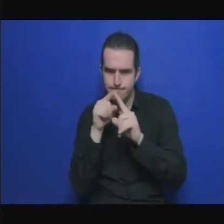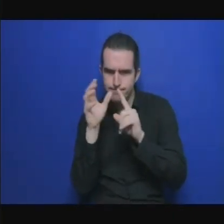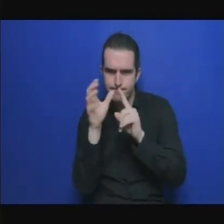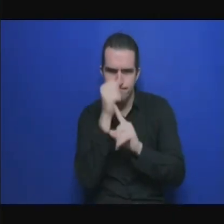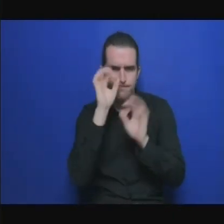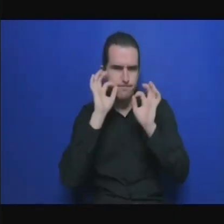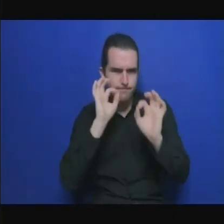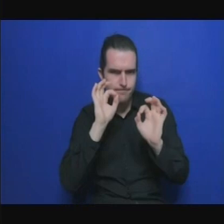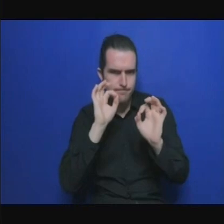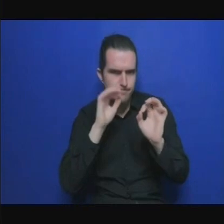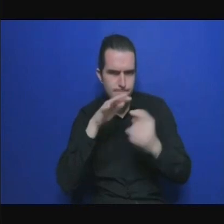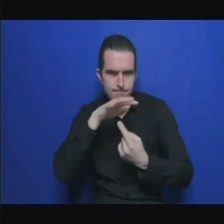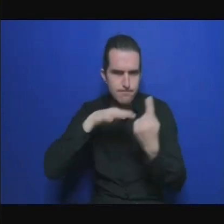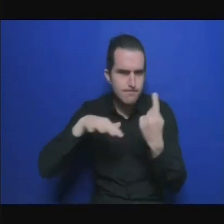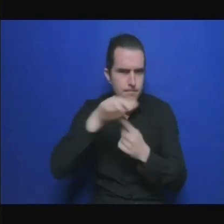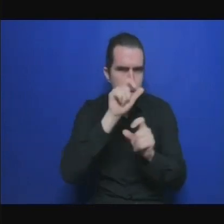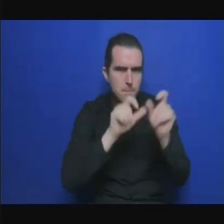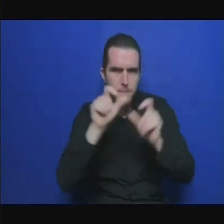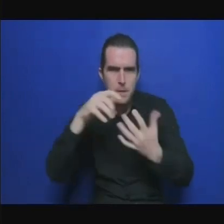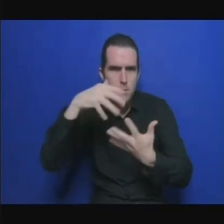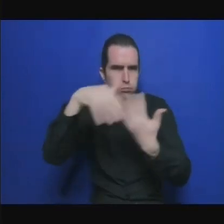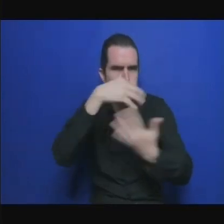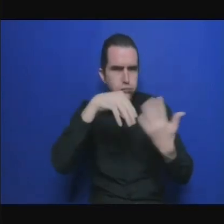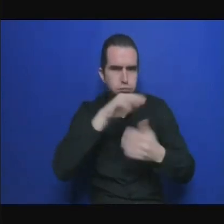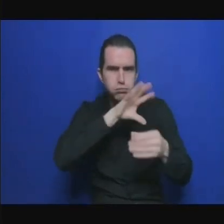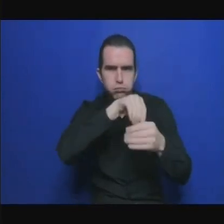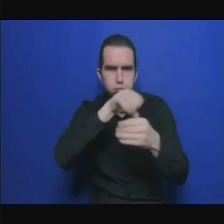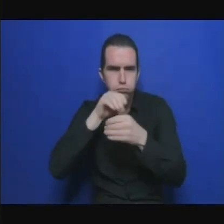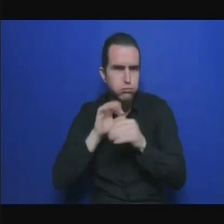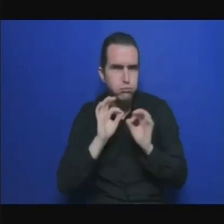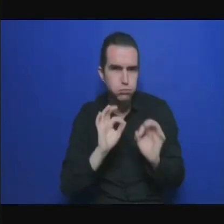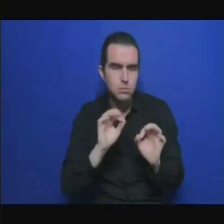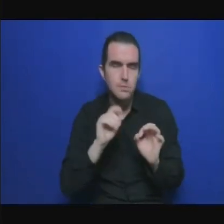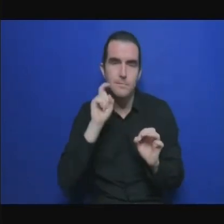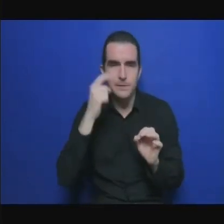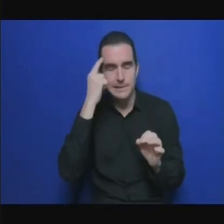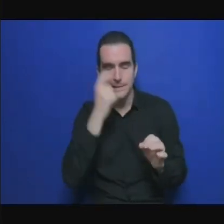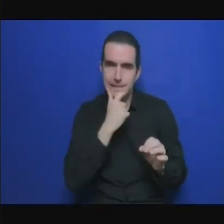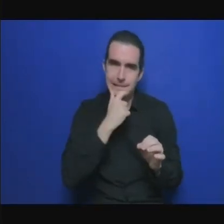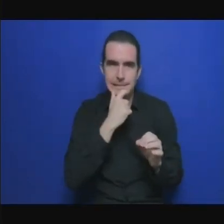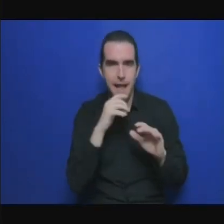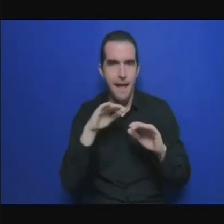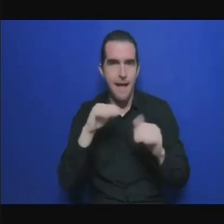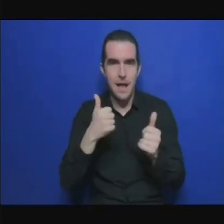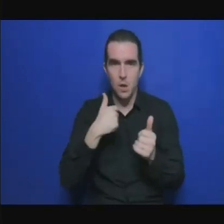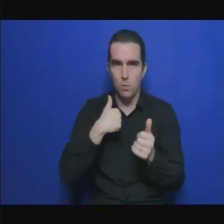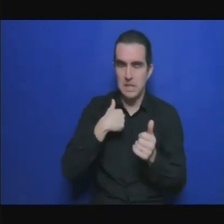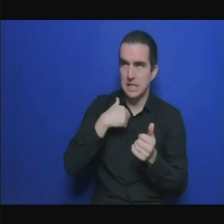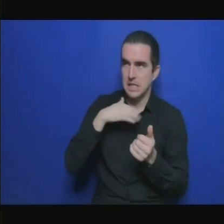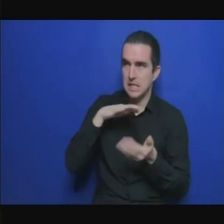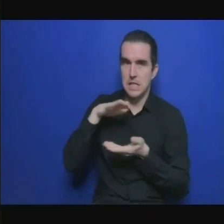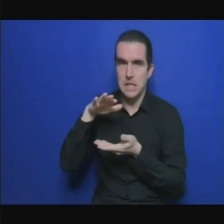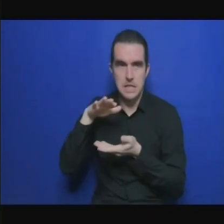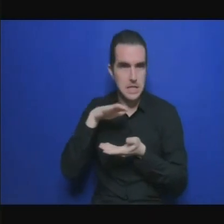ou l'accès au financement des climats de la part de nos